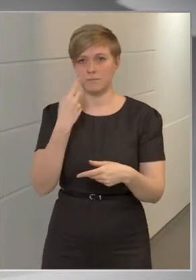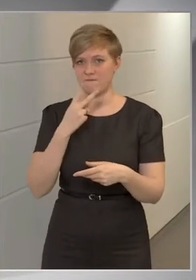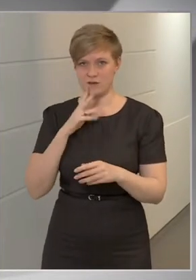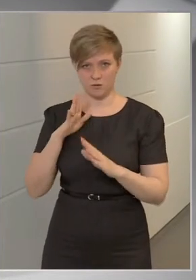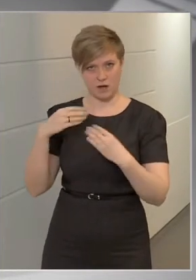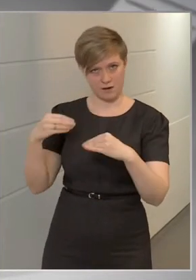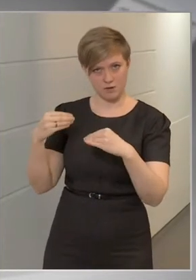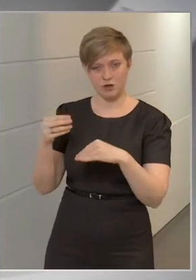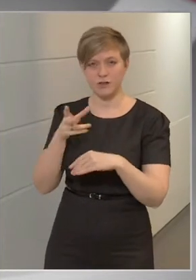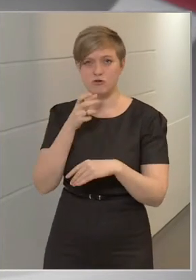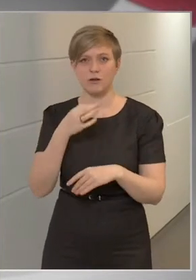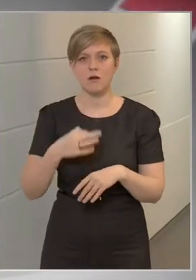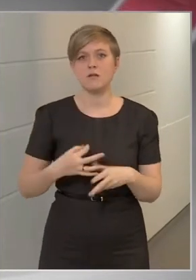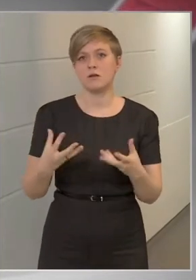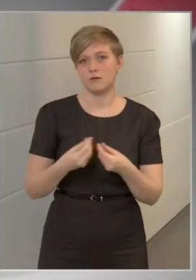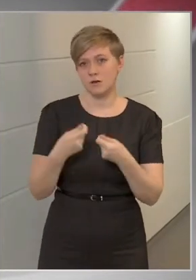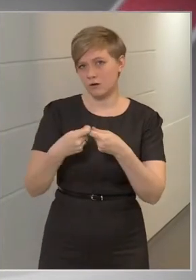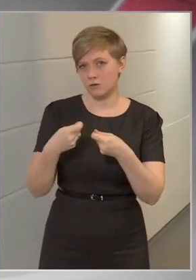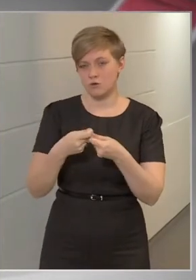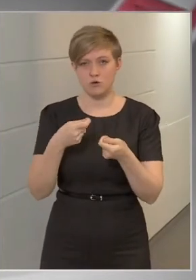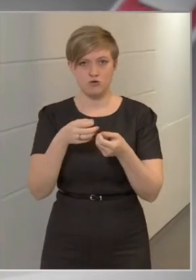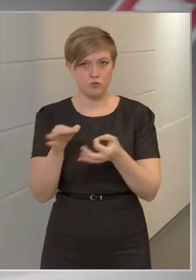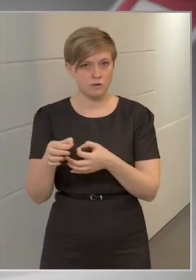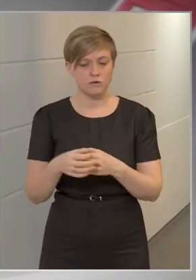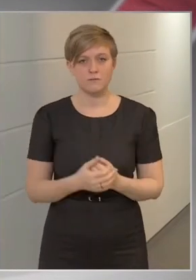elmesélte a Csengeri asszony al közösügyét?